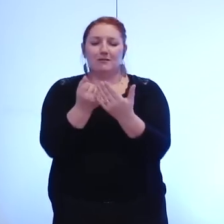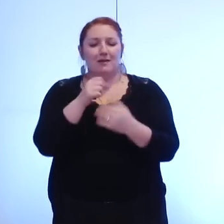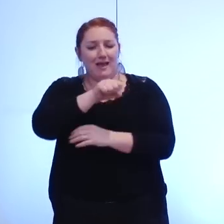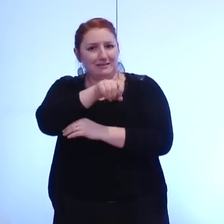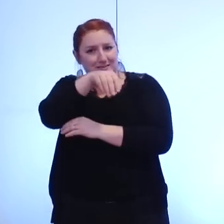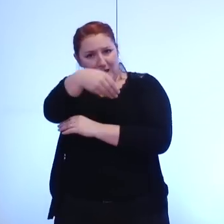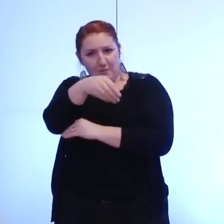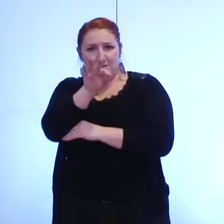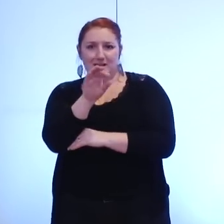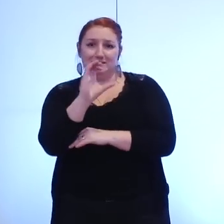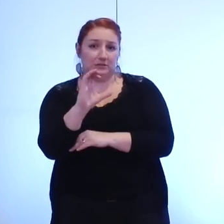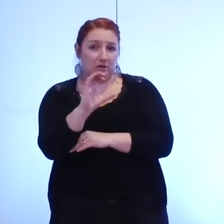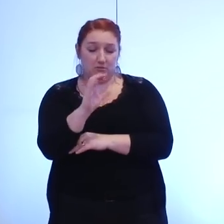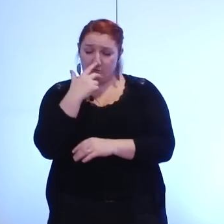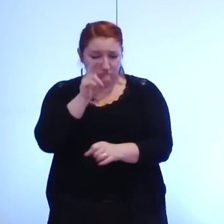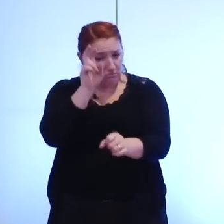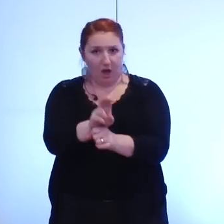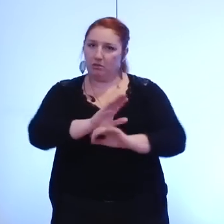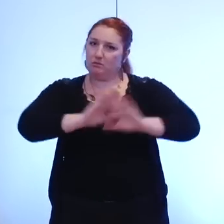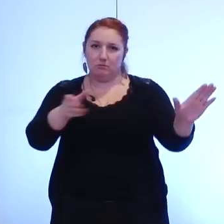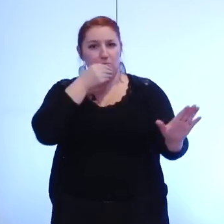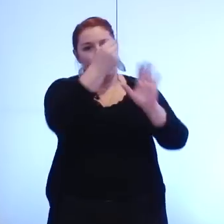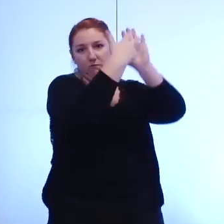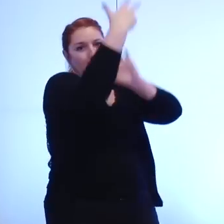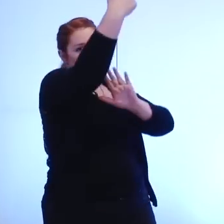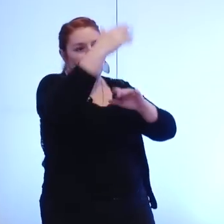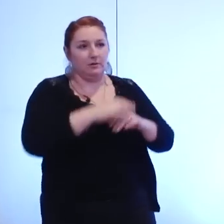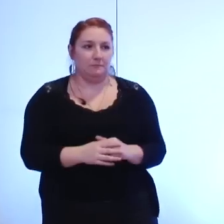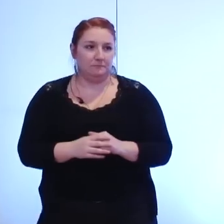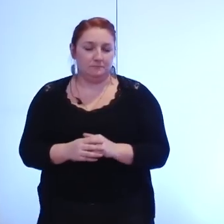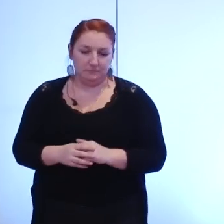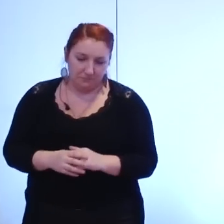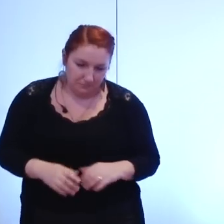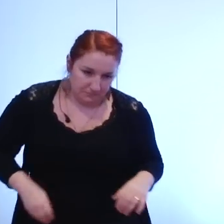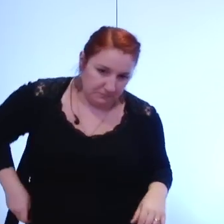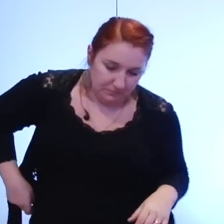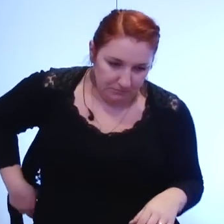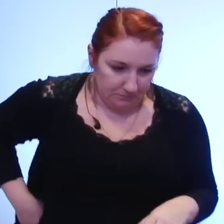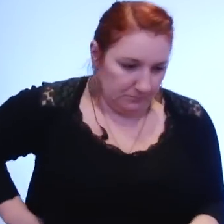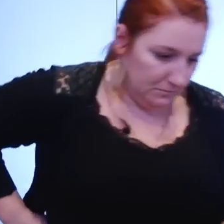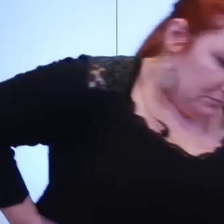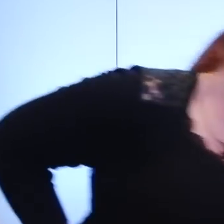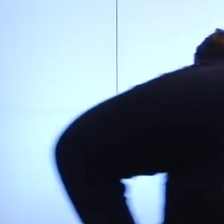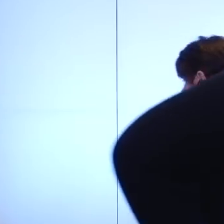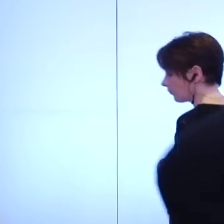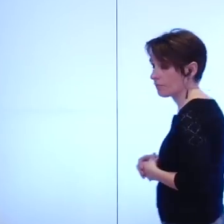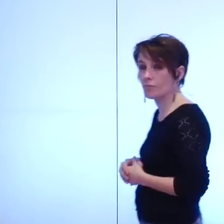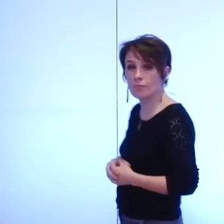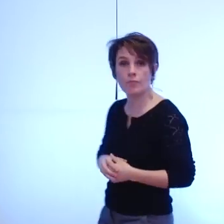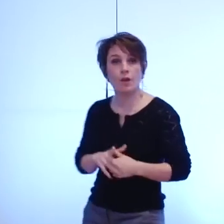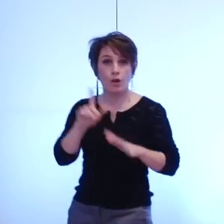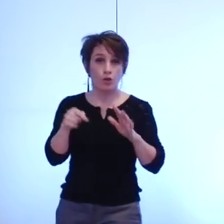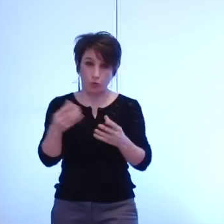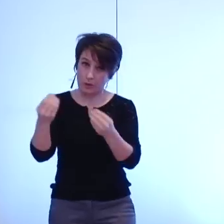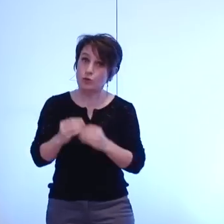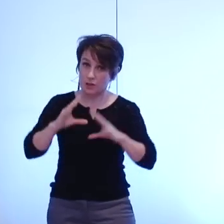en commun en l'état et c'est un élément qui pouvait non seulement être rassurant sur la continuité du service public